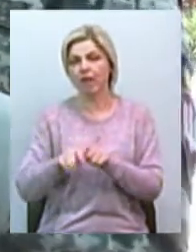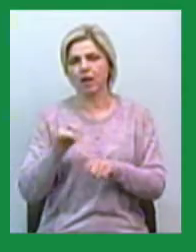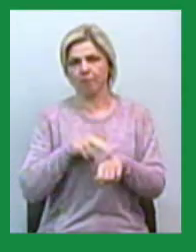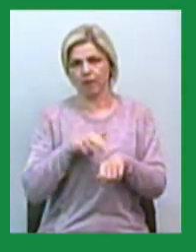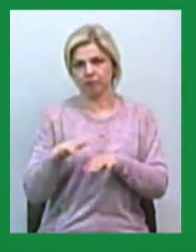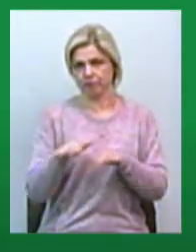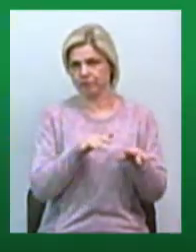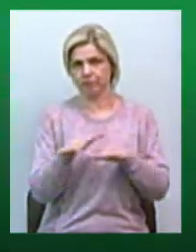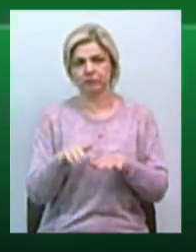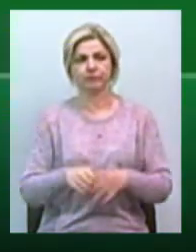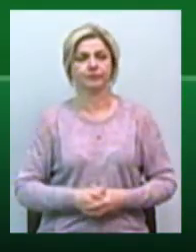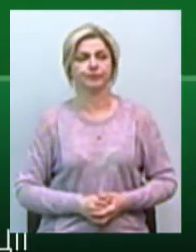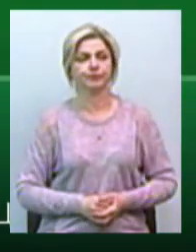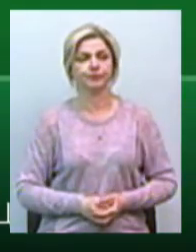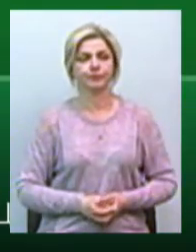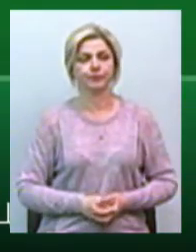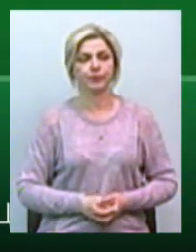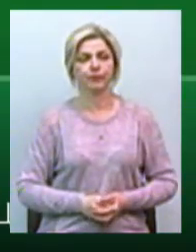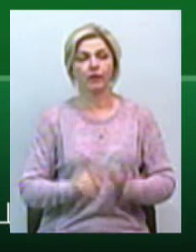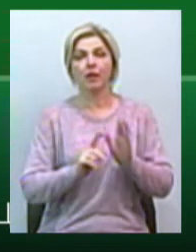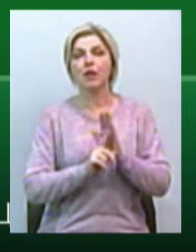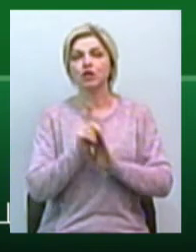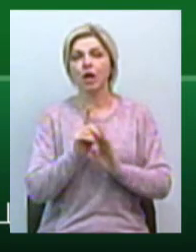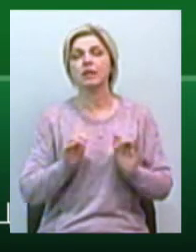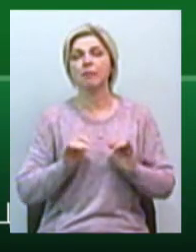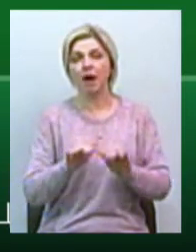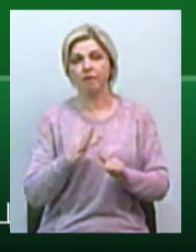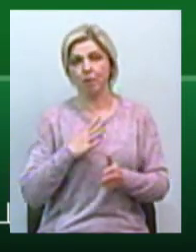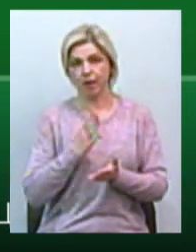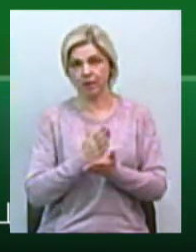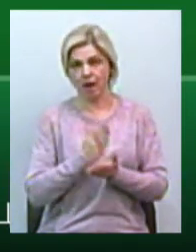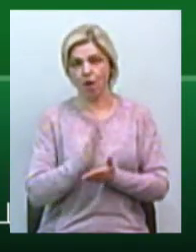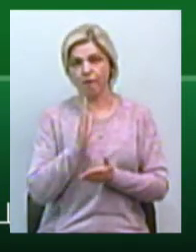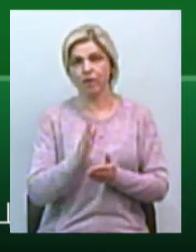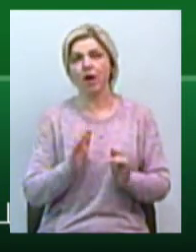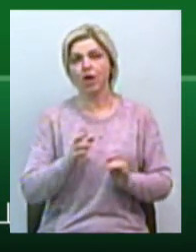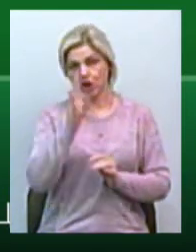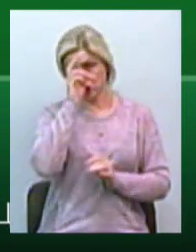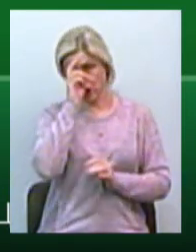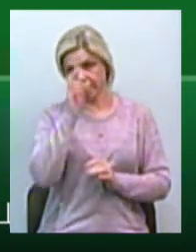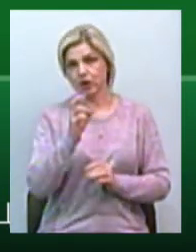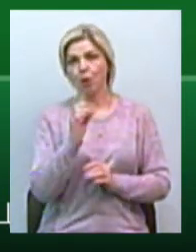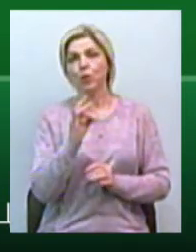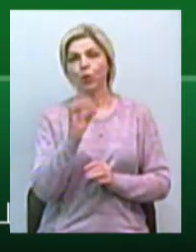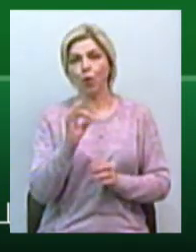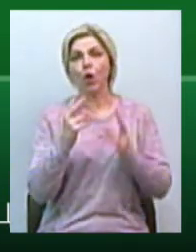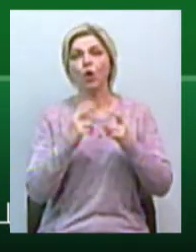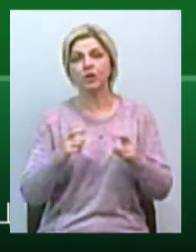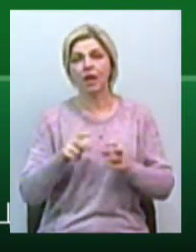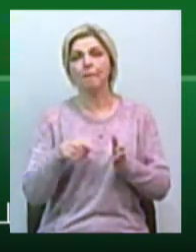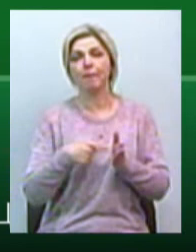дії. Спочатку справа знаходилася у провадженні Державного бюро розслідування міста